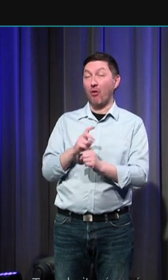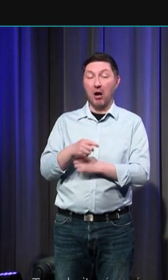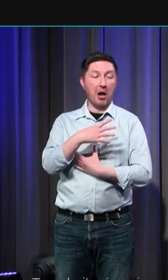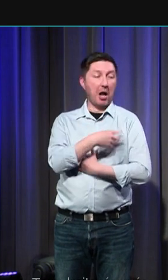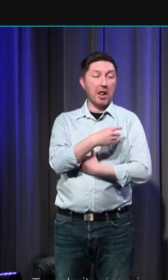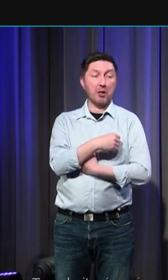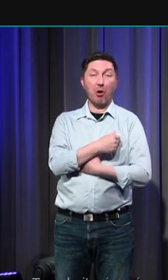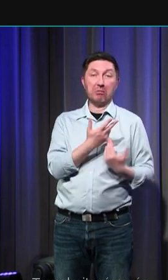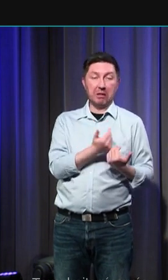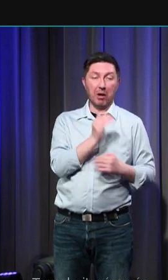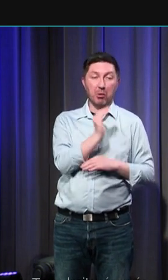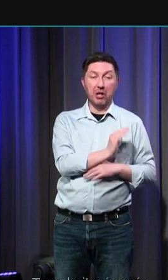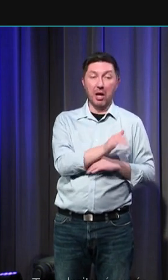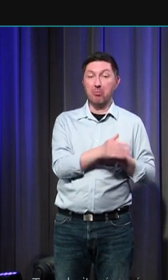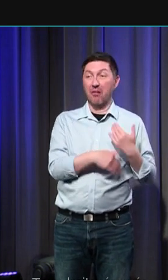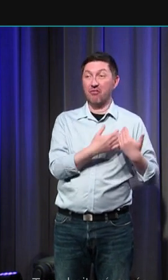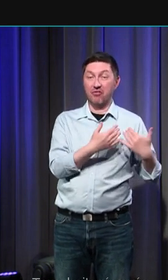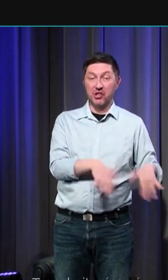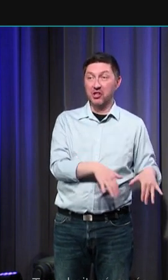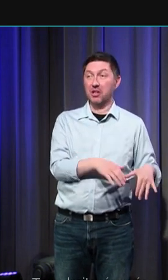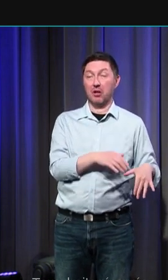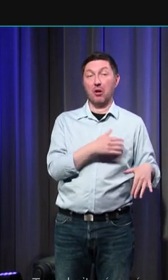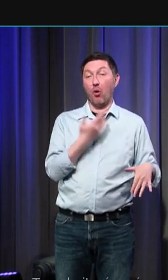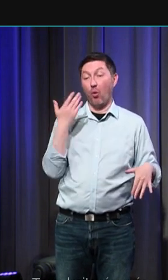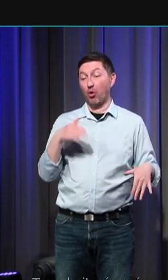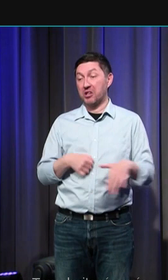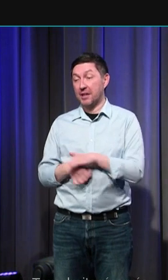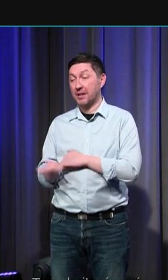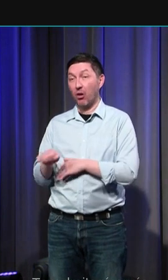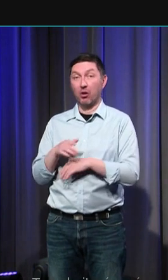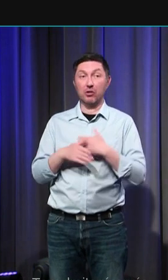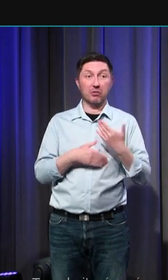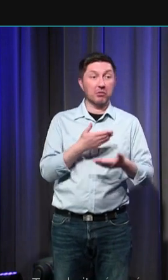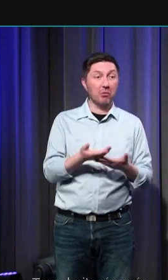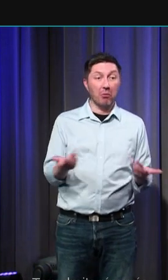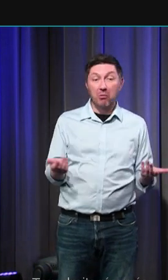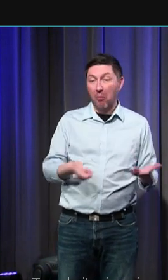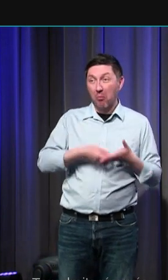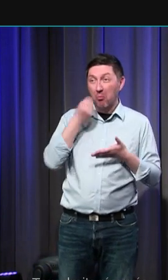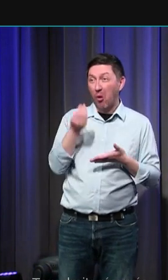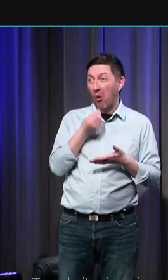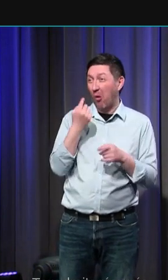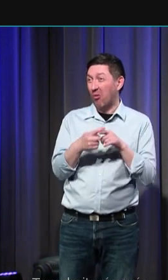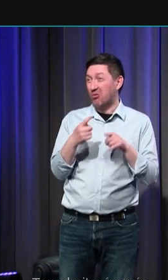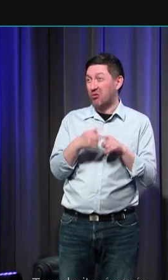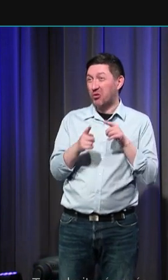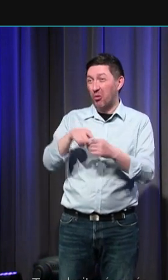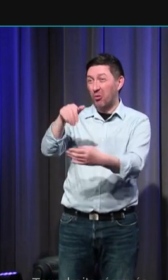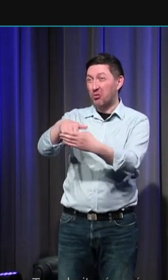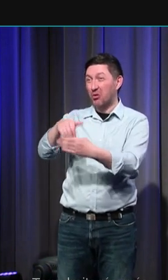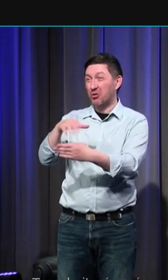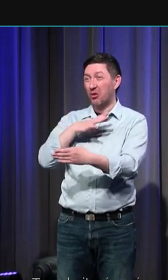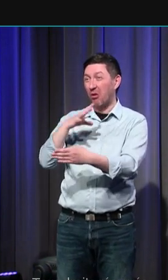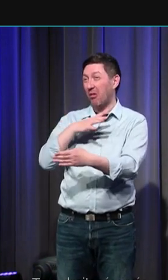protégé mais dès qu'arrive un petit frère ou une petite soeur il se trouve confronté à des bouillies de céréales faites avec des meules remplies de grains de